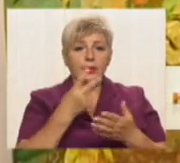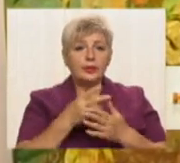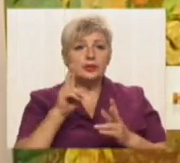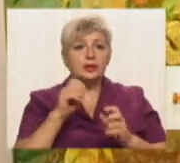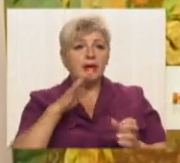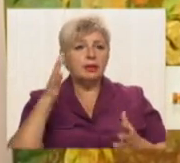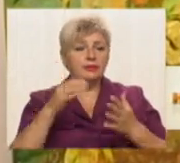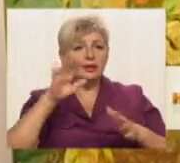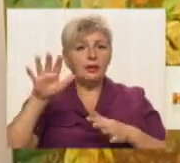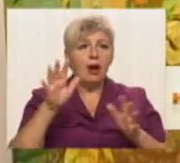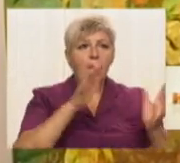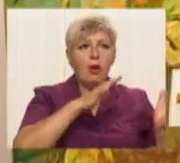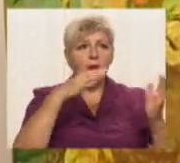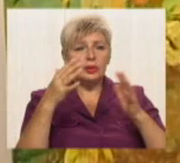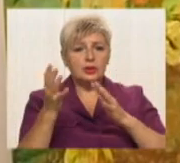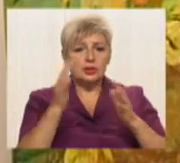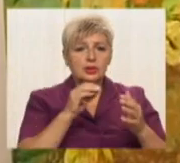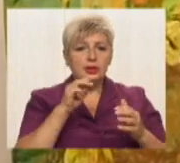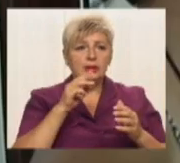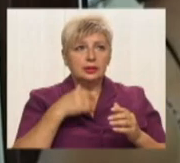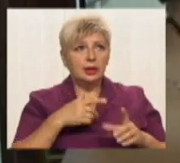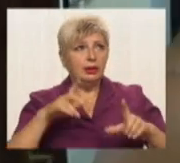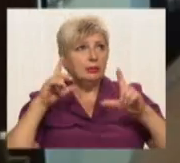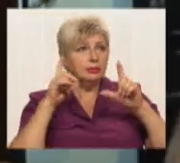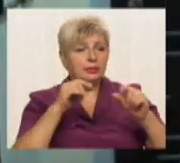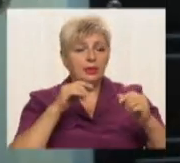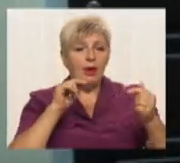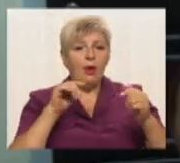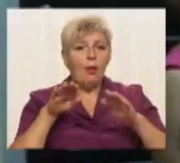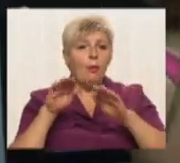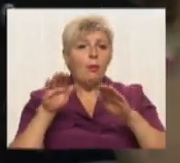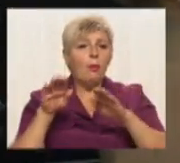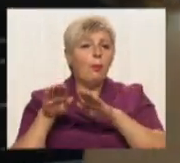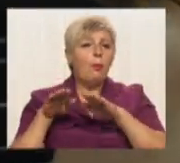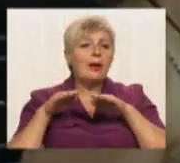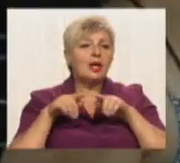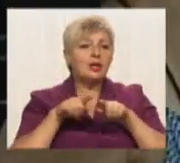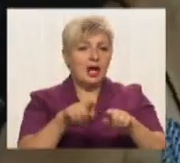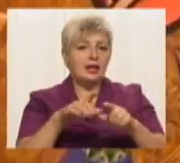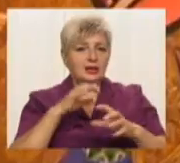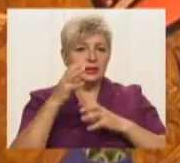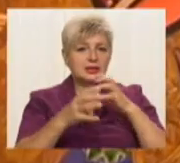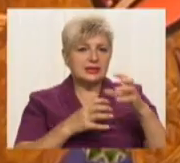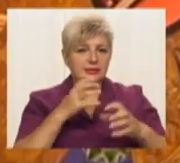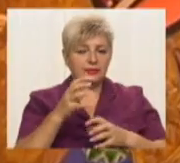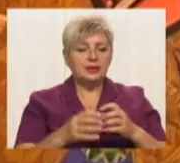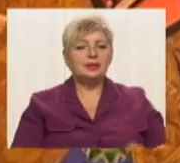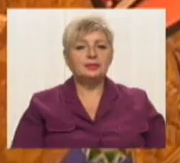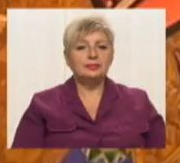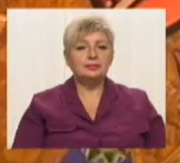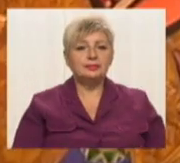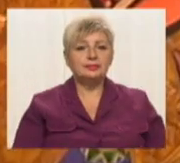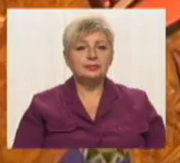колиши величезні крони, ти в паралельний світ мандруєш». Виставка працюватиме протягом серпня. Дана Олійникова, Артем